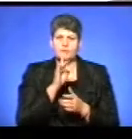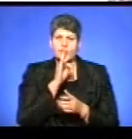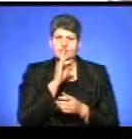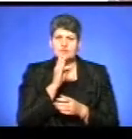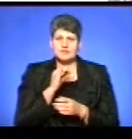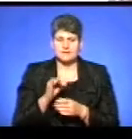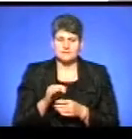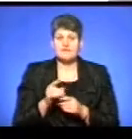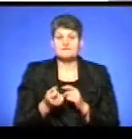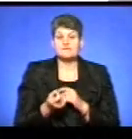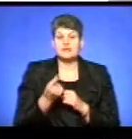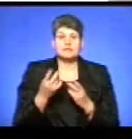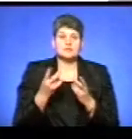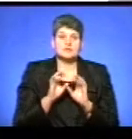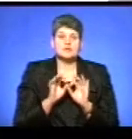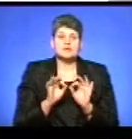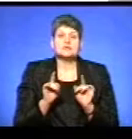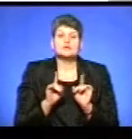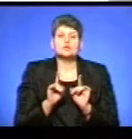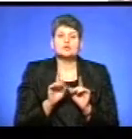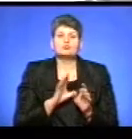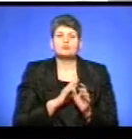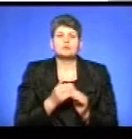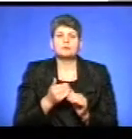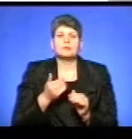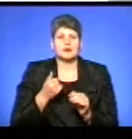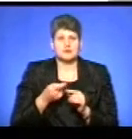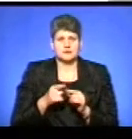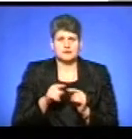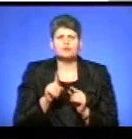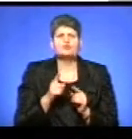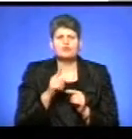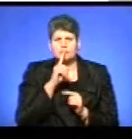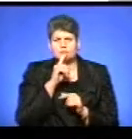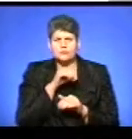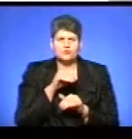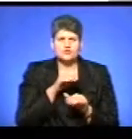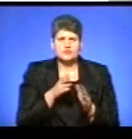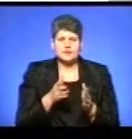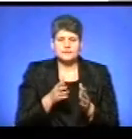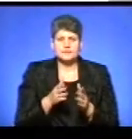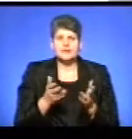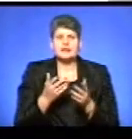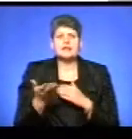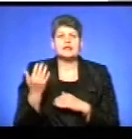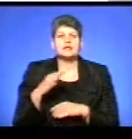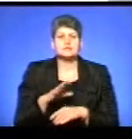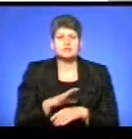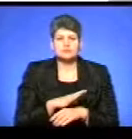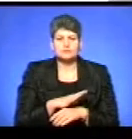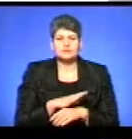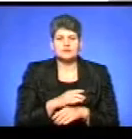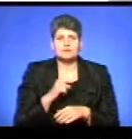І виникла потреба розказати, що ж передувало, чому він такий мовчазний, яким він був раніше. Треба